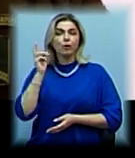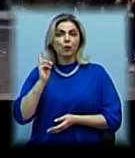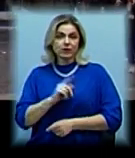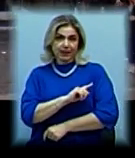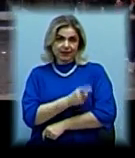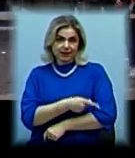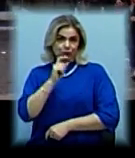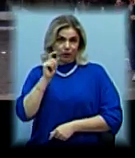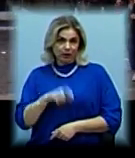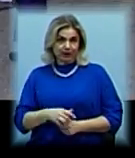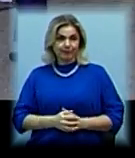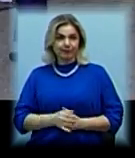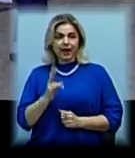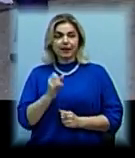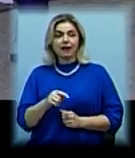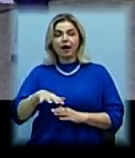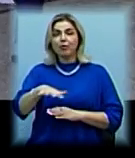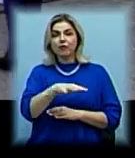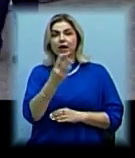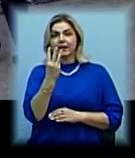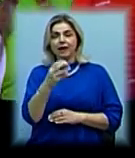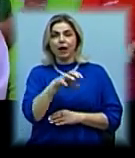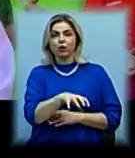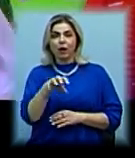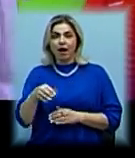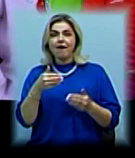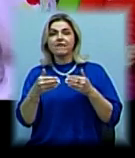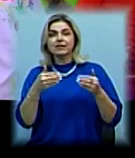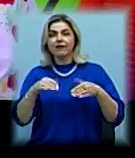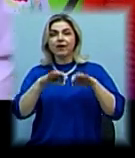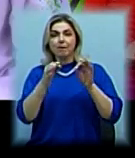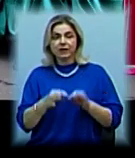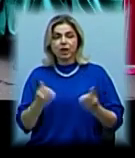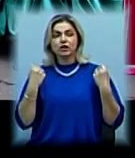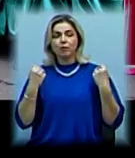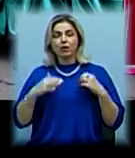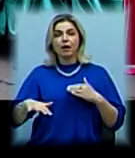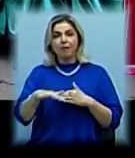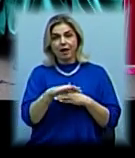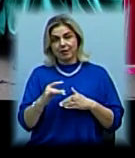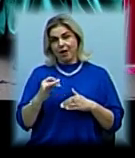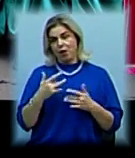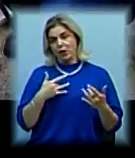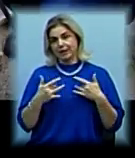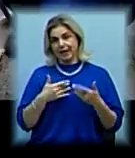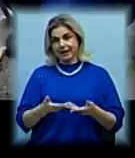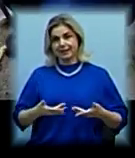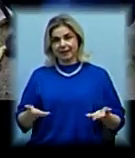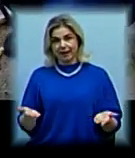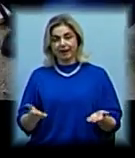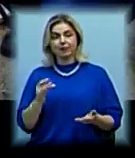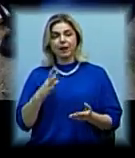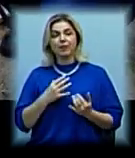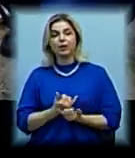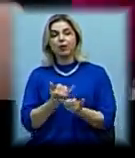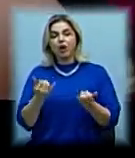На задньому подвір'ї три локації – виставка народного мистецтва, спортивний майданчик та концертна сцена. Гости пригощали кулішем з